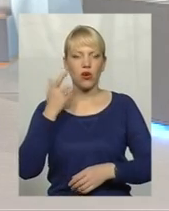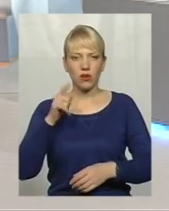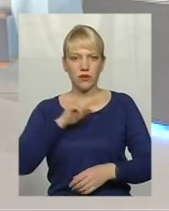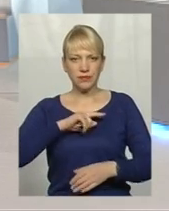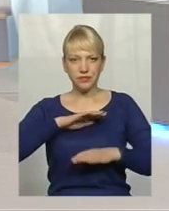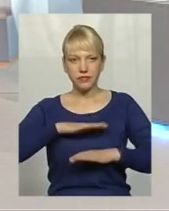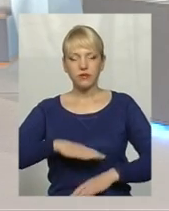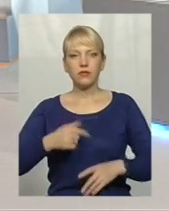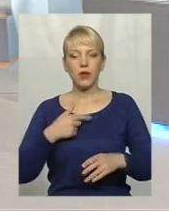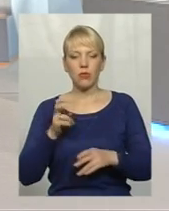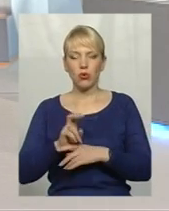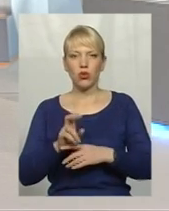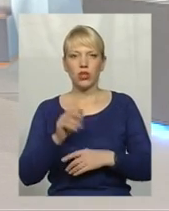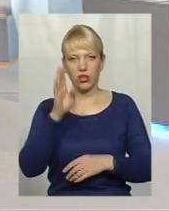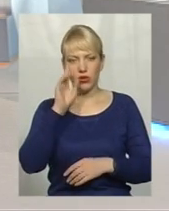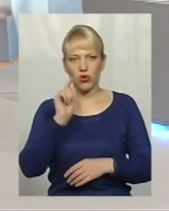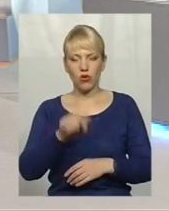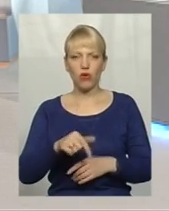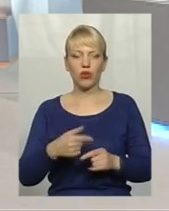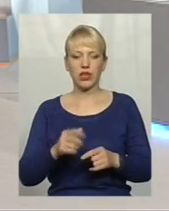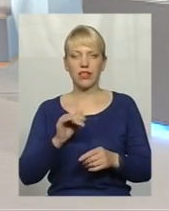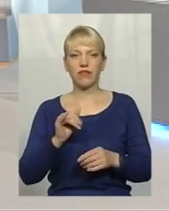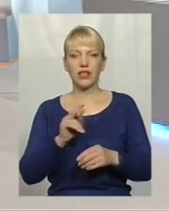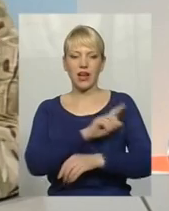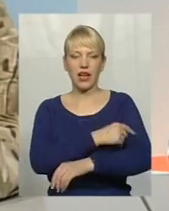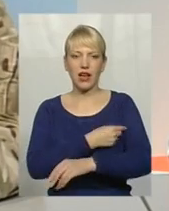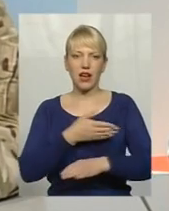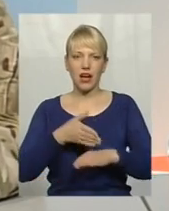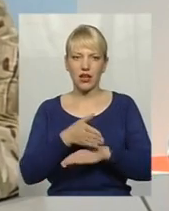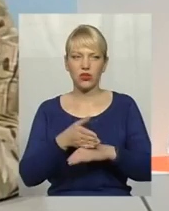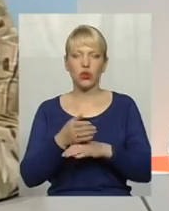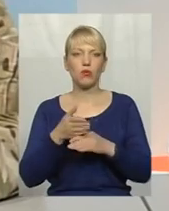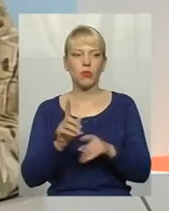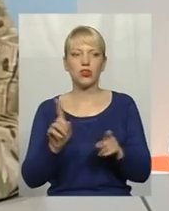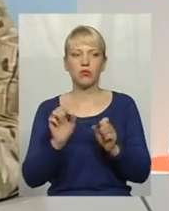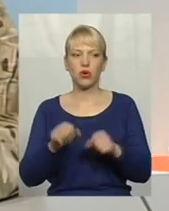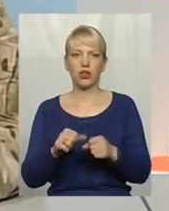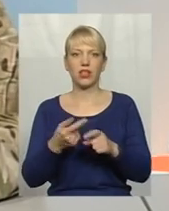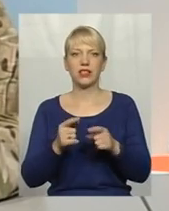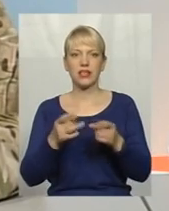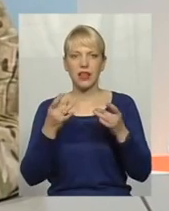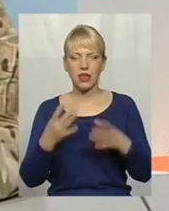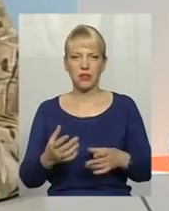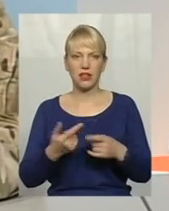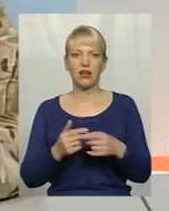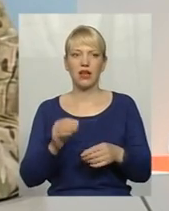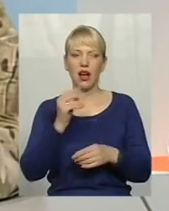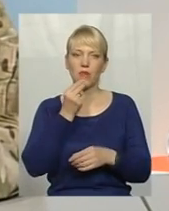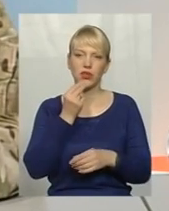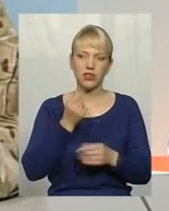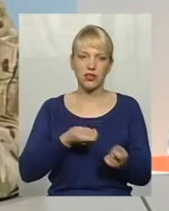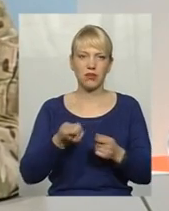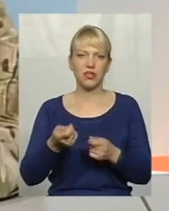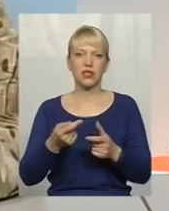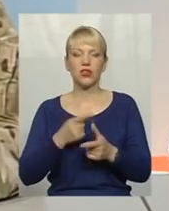ми ходили до нього, ходили дітки, і він в лікарню ходили, допомагали чим могли. Самим елементарним здавалося, або їсти принести,